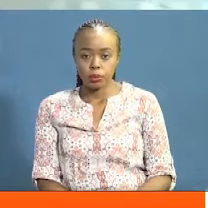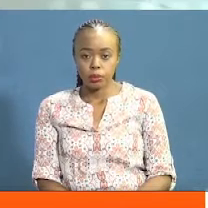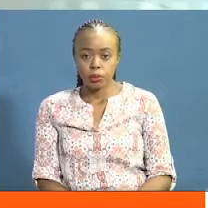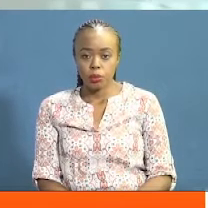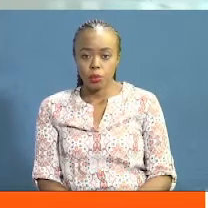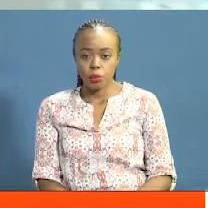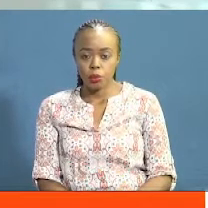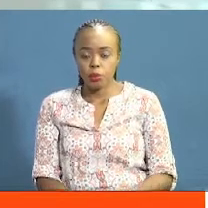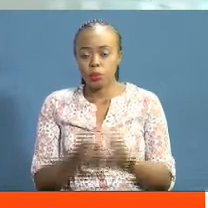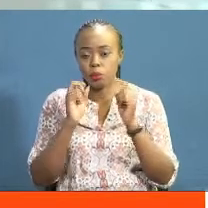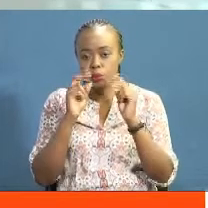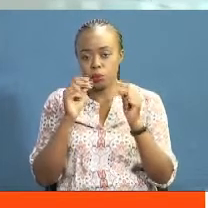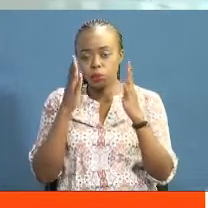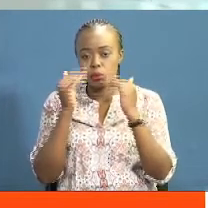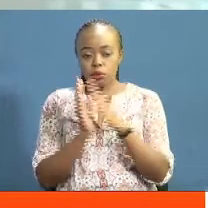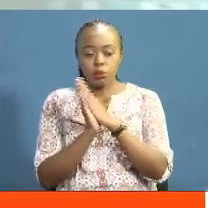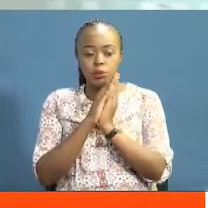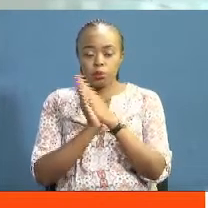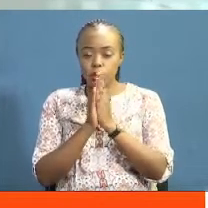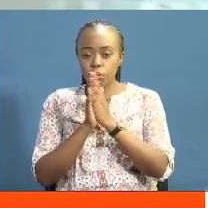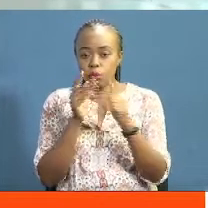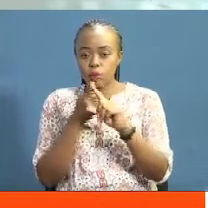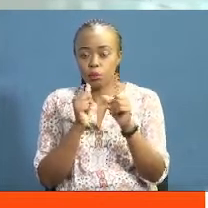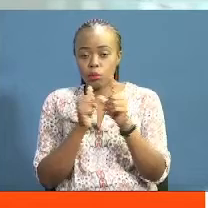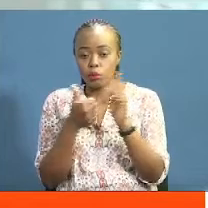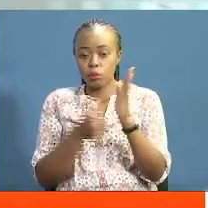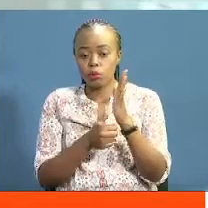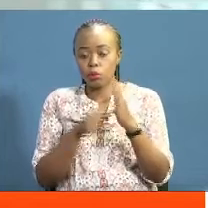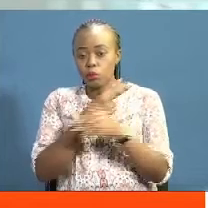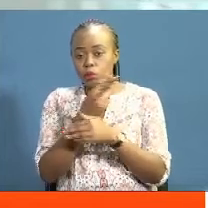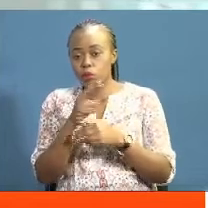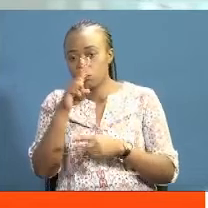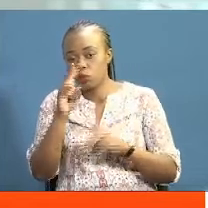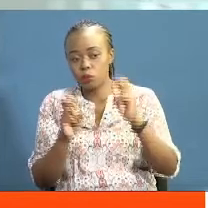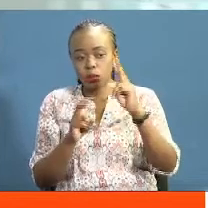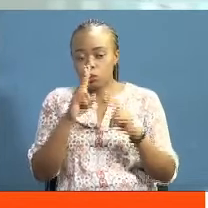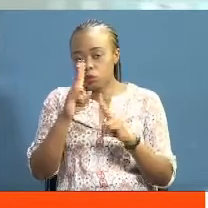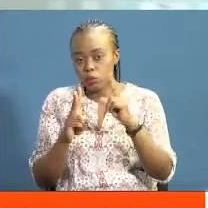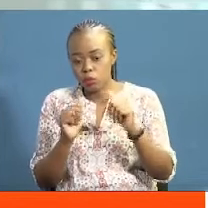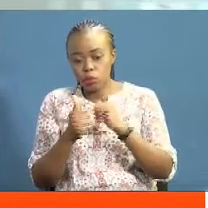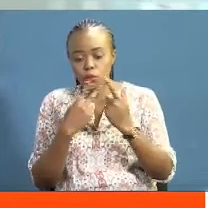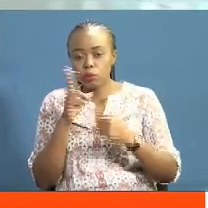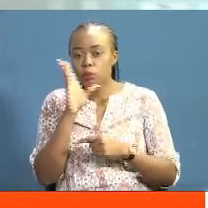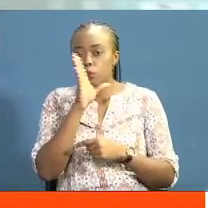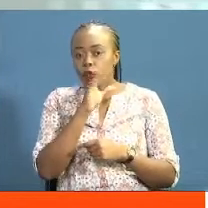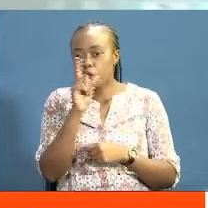Na mpizimtuza maji tarifa iyo kusiana kinyanganyiro cha mwaka 1222 na tutamatishia sehemu ya kwanza mzizi haba